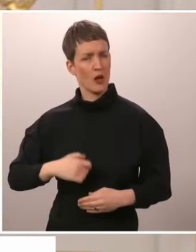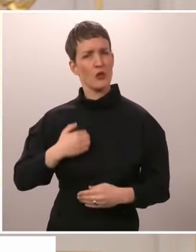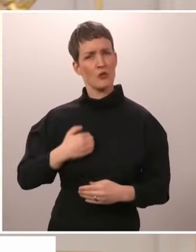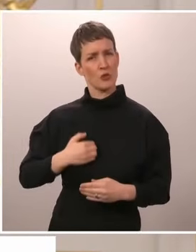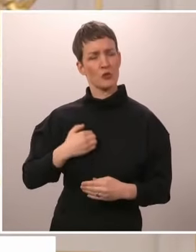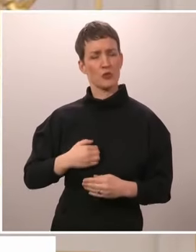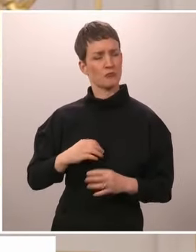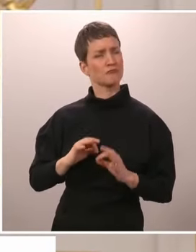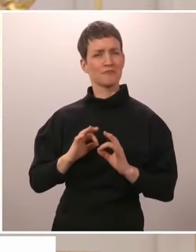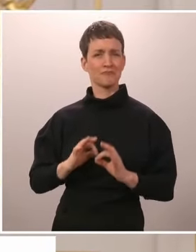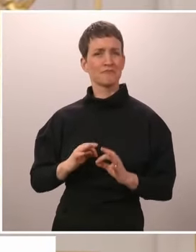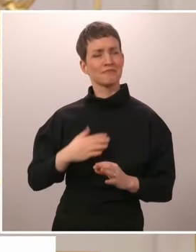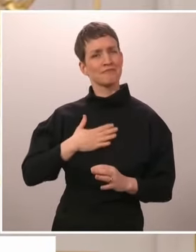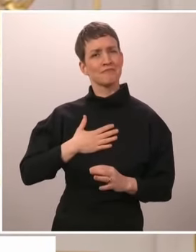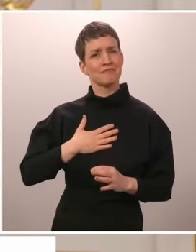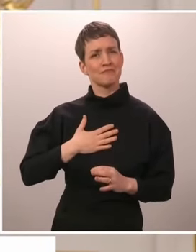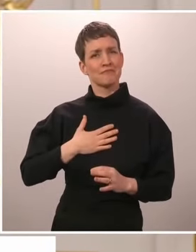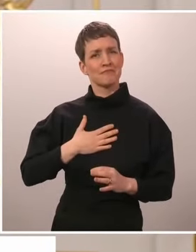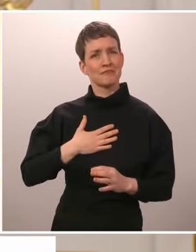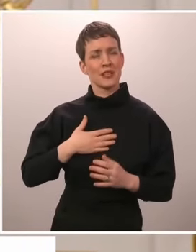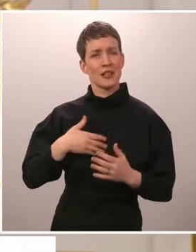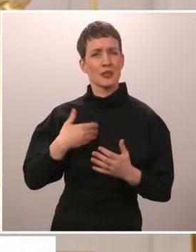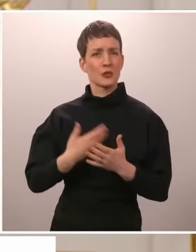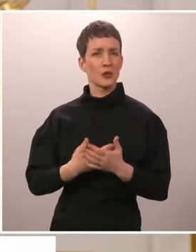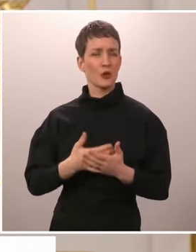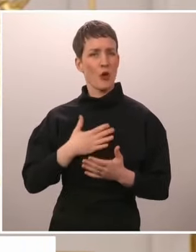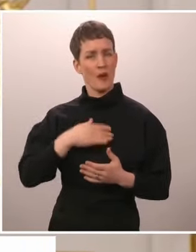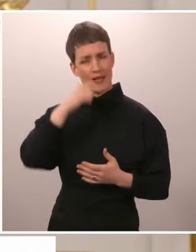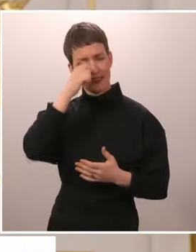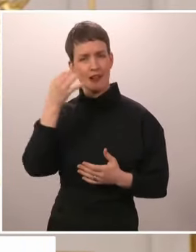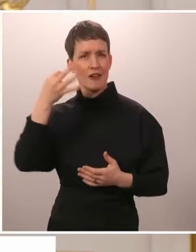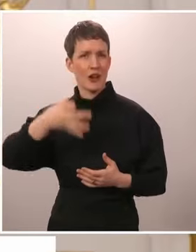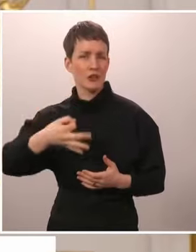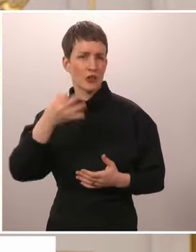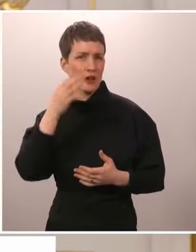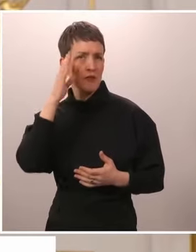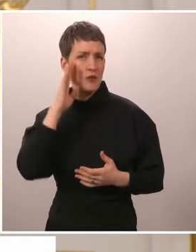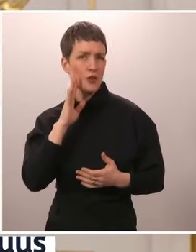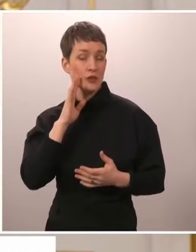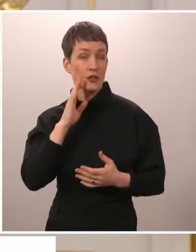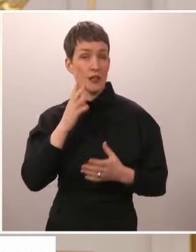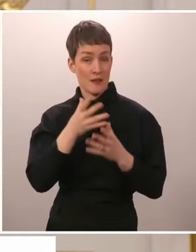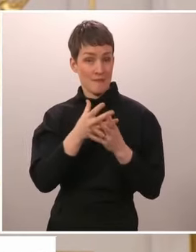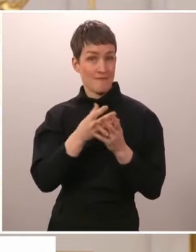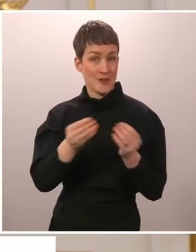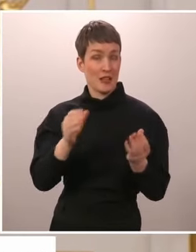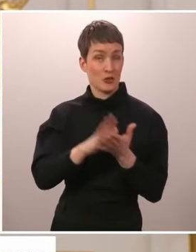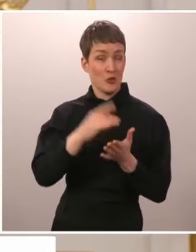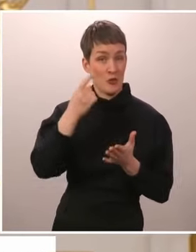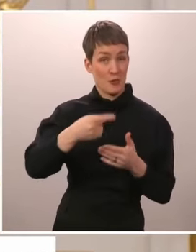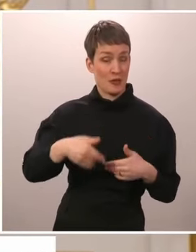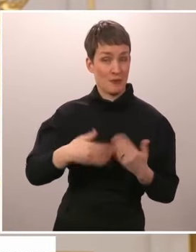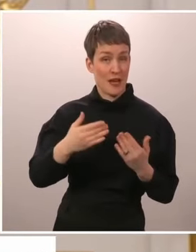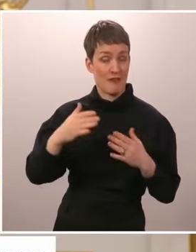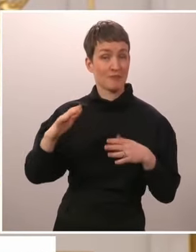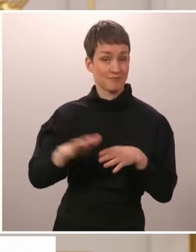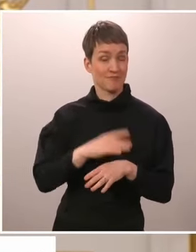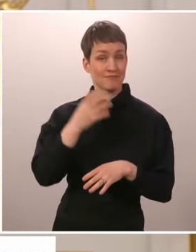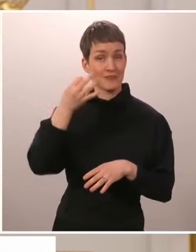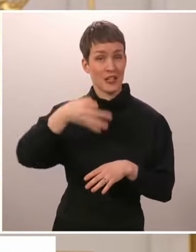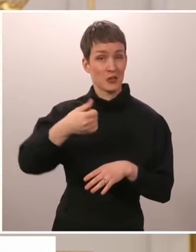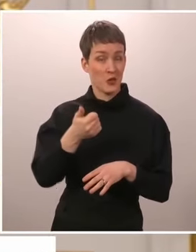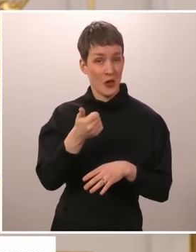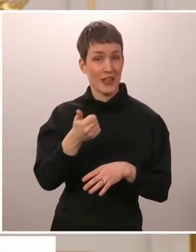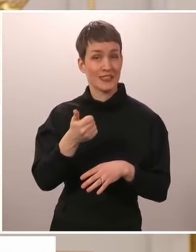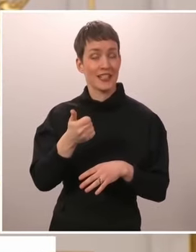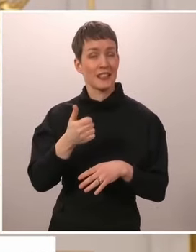88-årig gammal eller ung pappa, som faktiskt den 10. mars fyller 89. Och det kändes bra